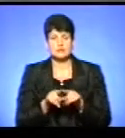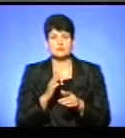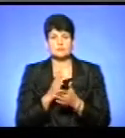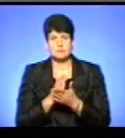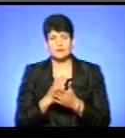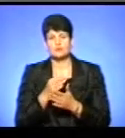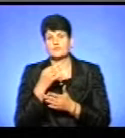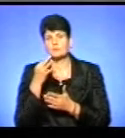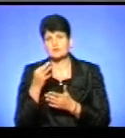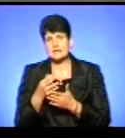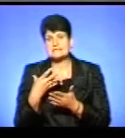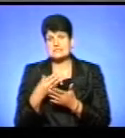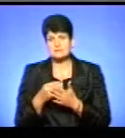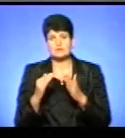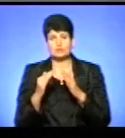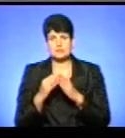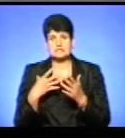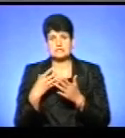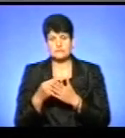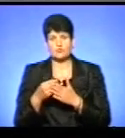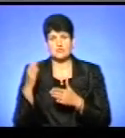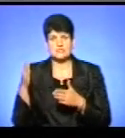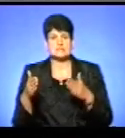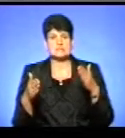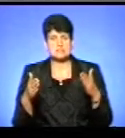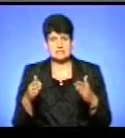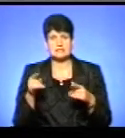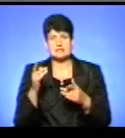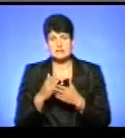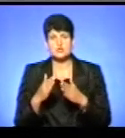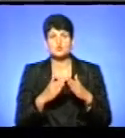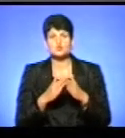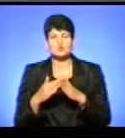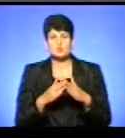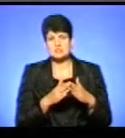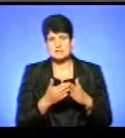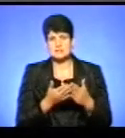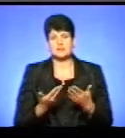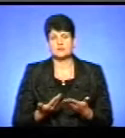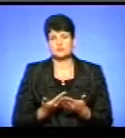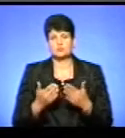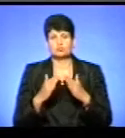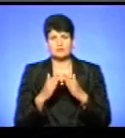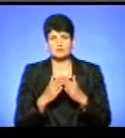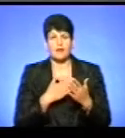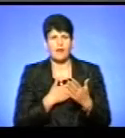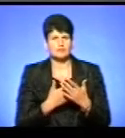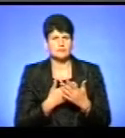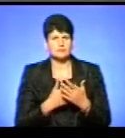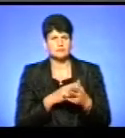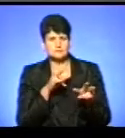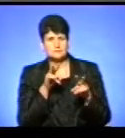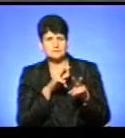свої будівлі, за свої стіни, і тому вони стежать цими процесами. Є сусіди, мешканці будинку, які активно стежать цими